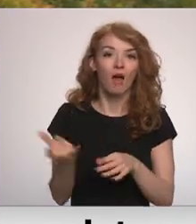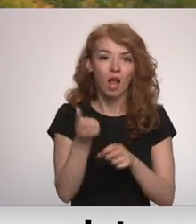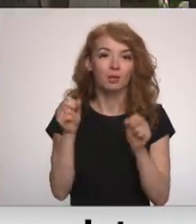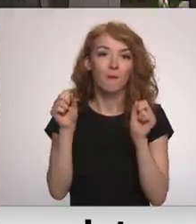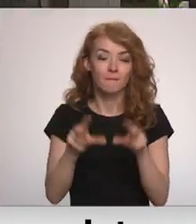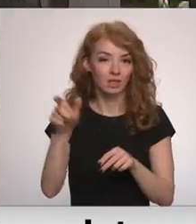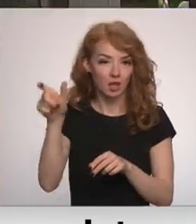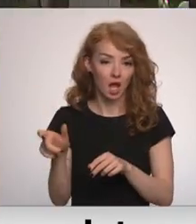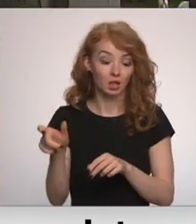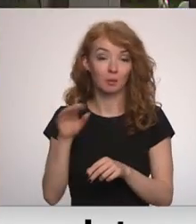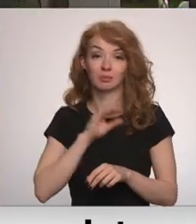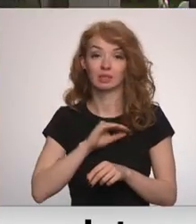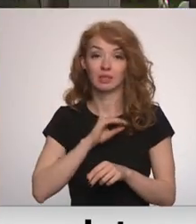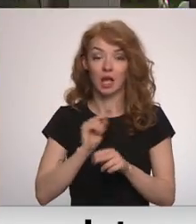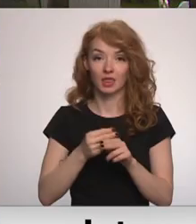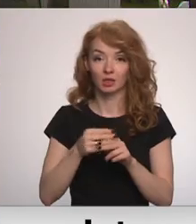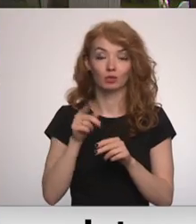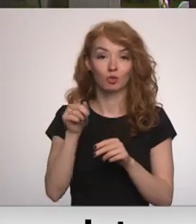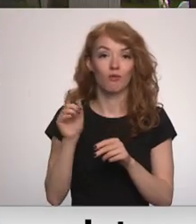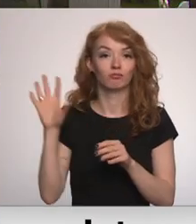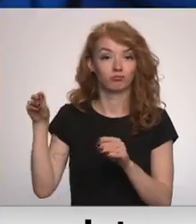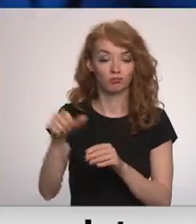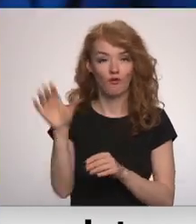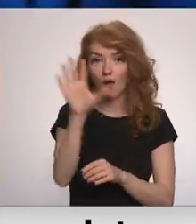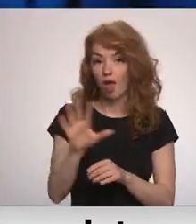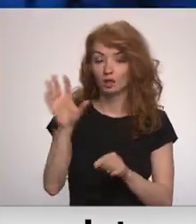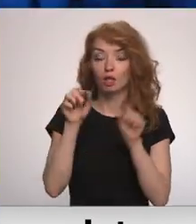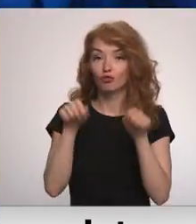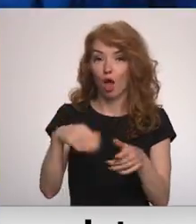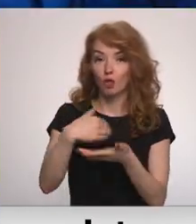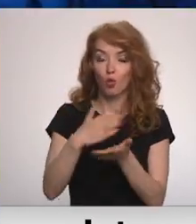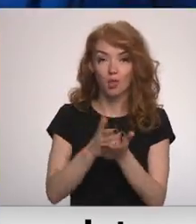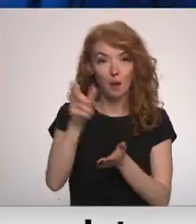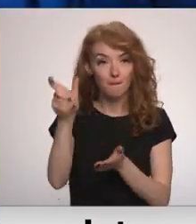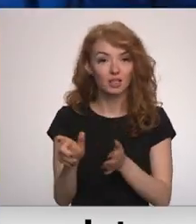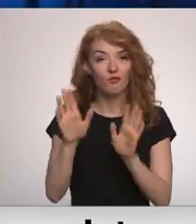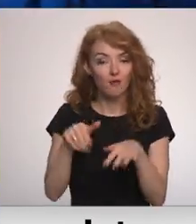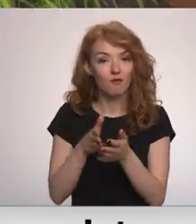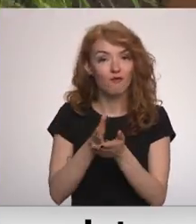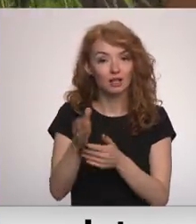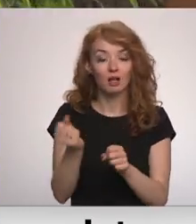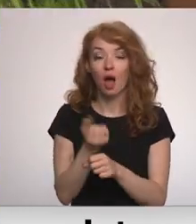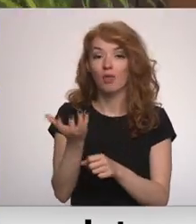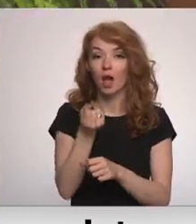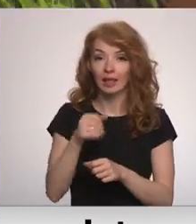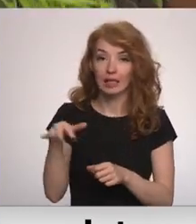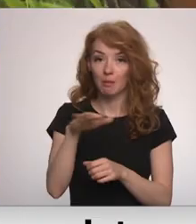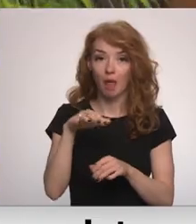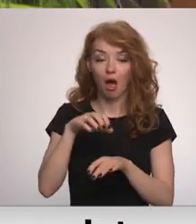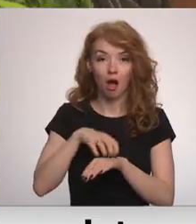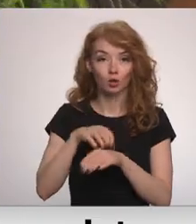speciālistu. Psihetrisko ārstēšanu sadz valsts. Šajā neiroža nodeļā pacienti var vērsties gan ar ģimenes ārsta